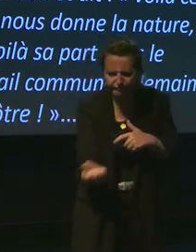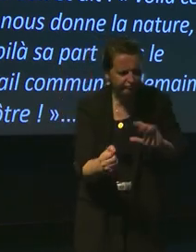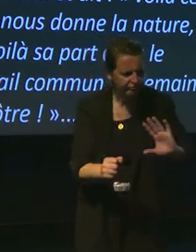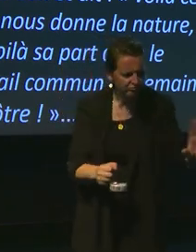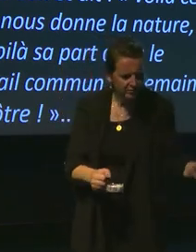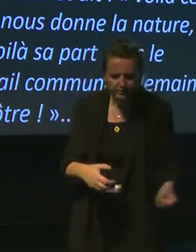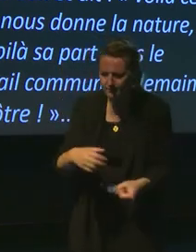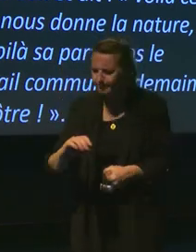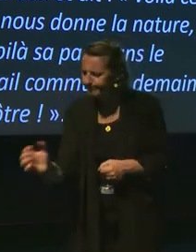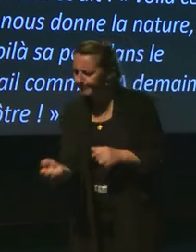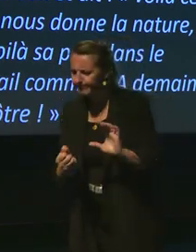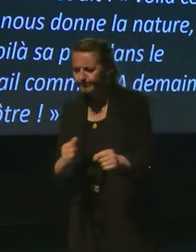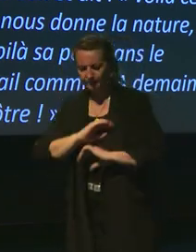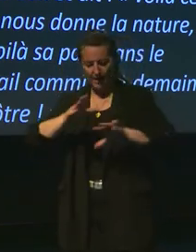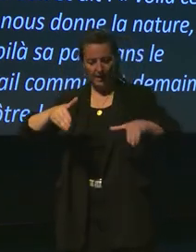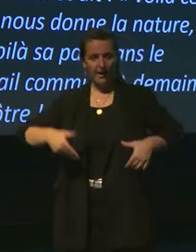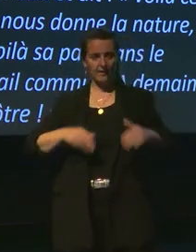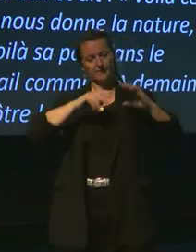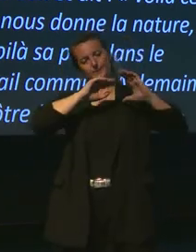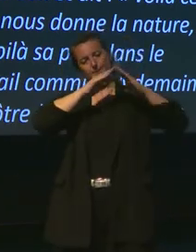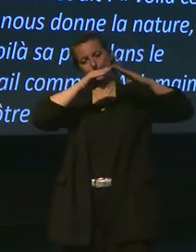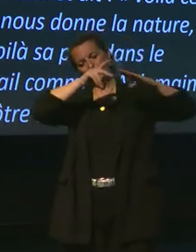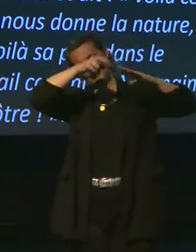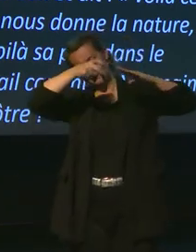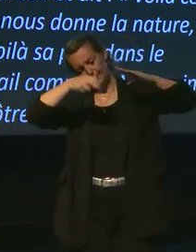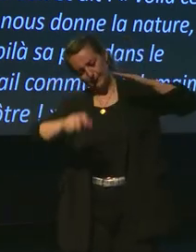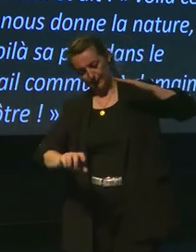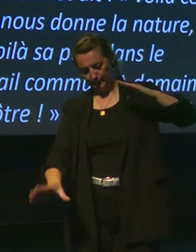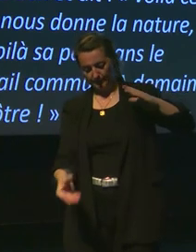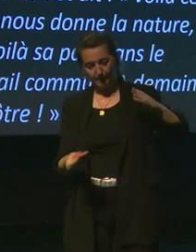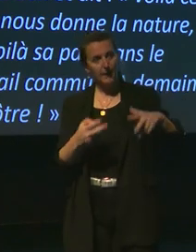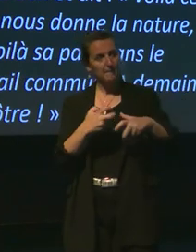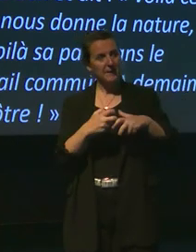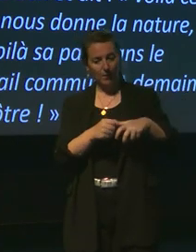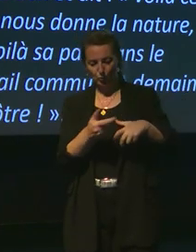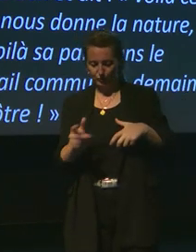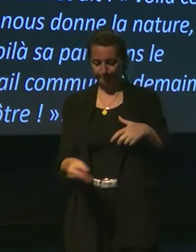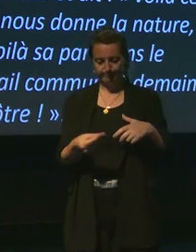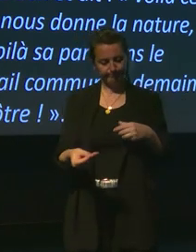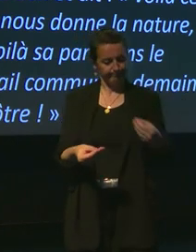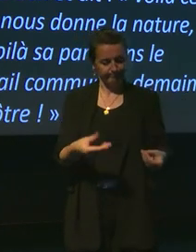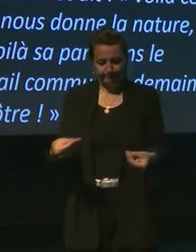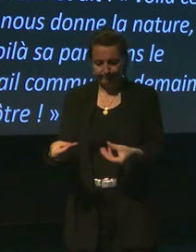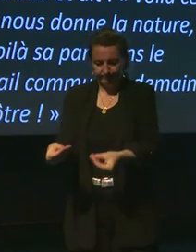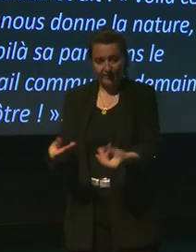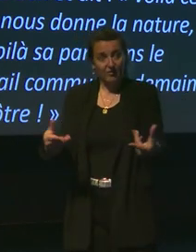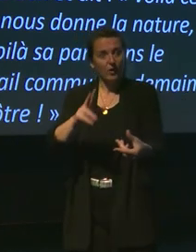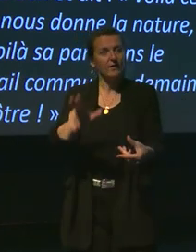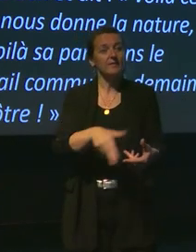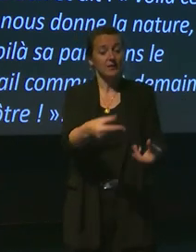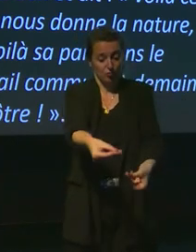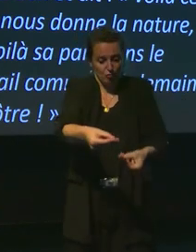fin de la descente, il tire de sa poche de petits échantillons de minéraux, et il dit, voilà, c'est que nous donne la nature,